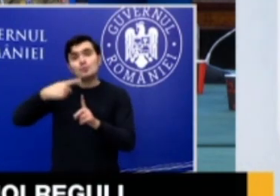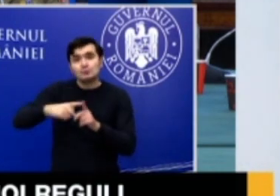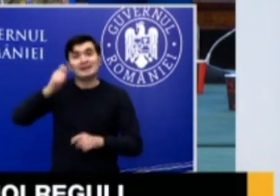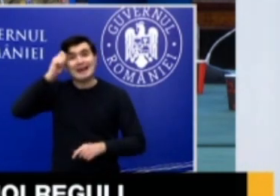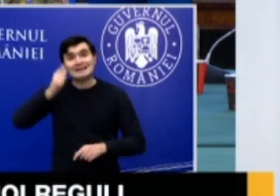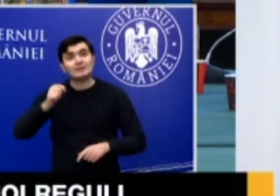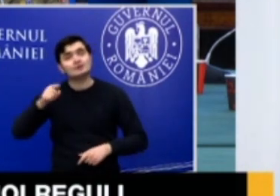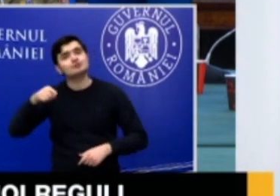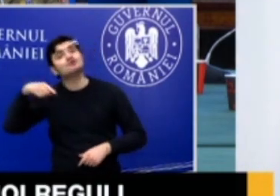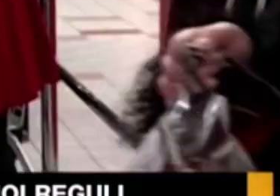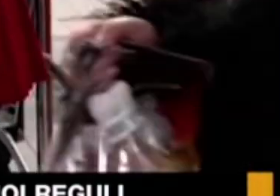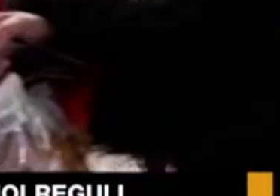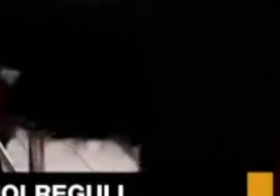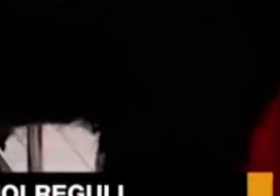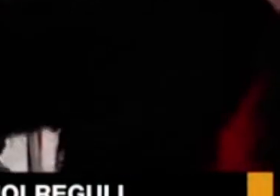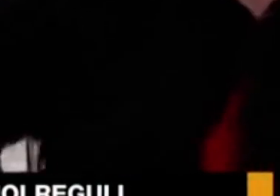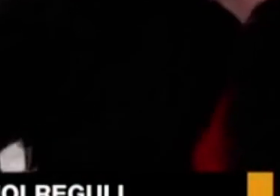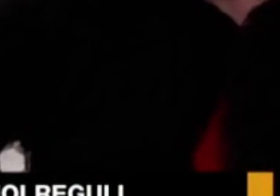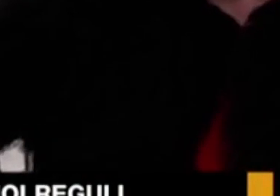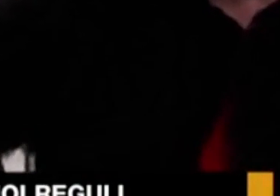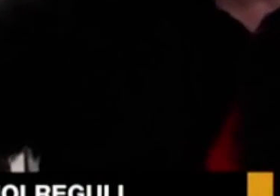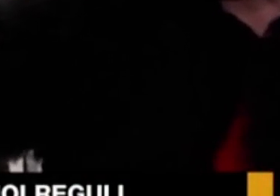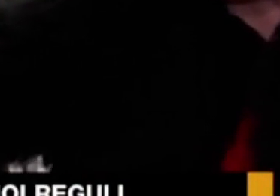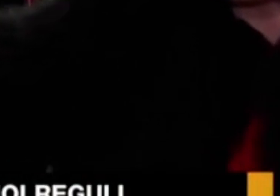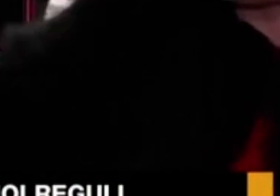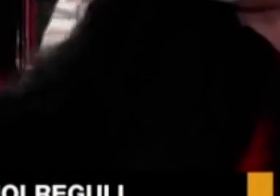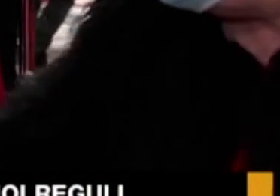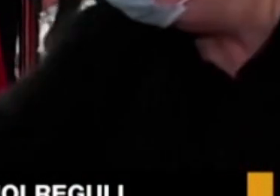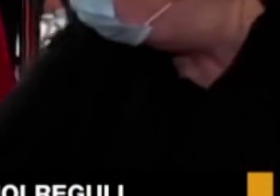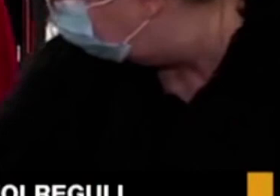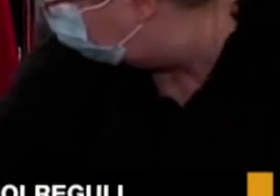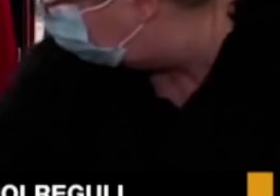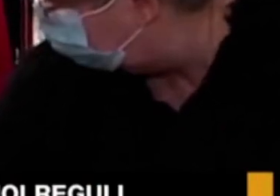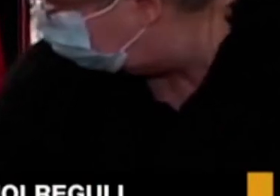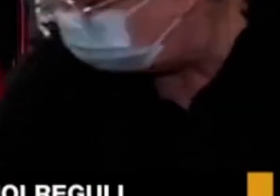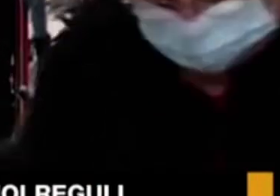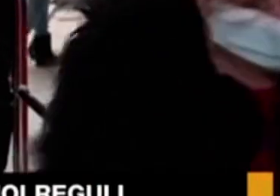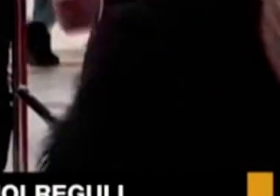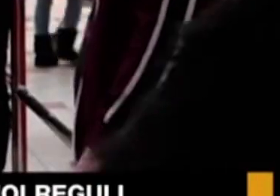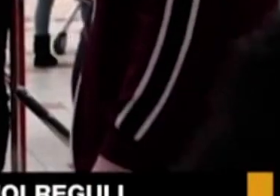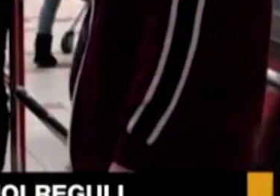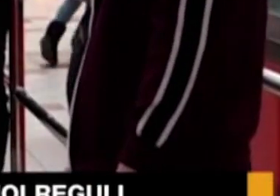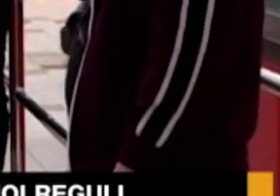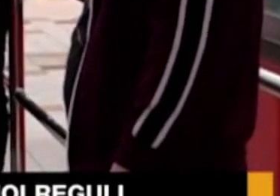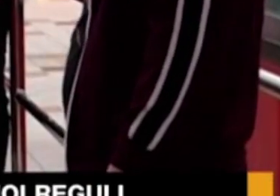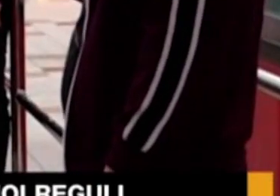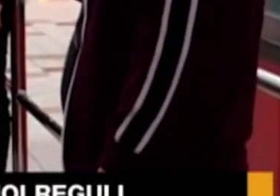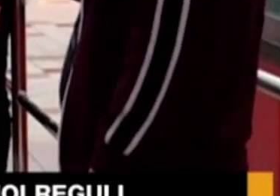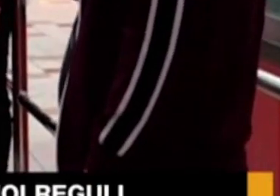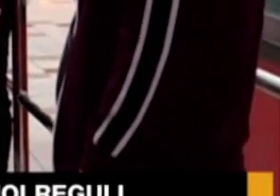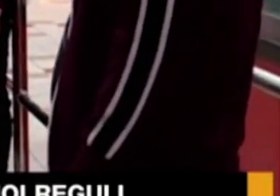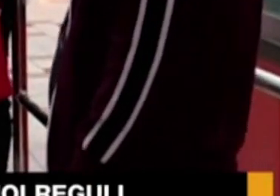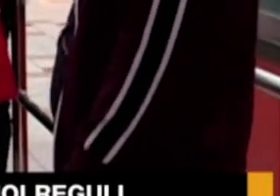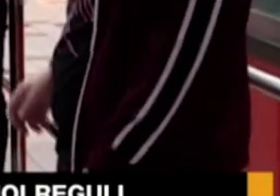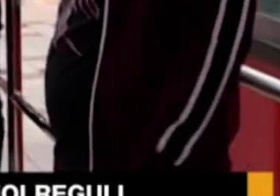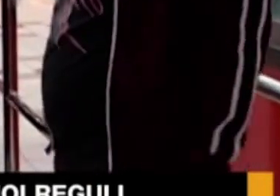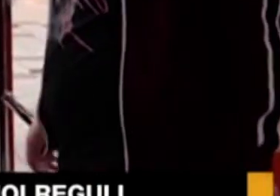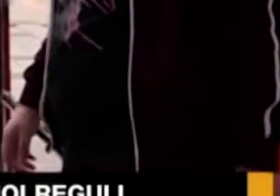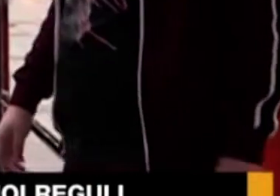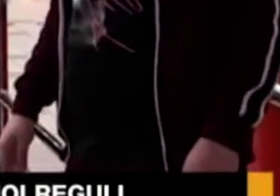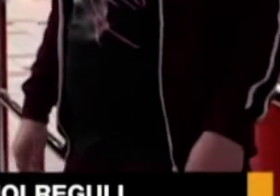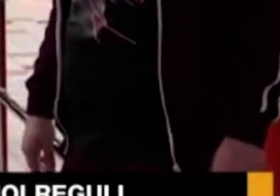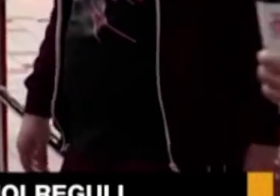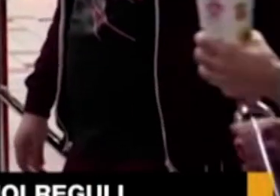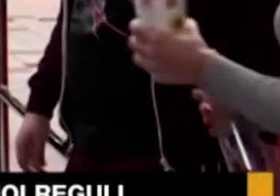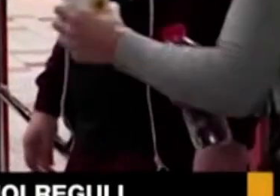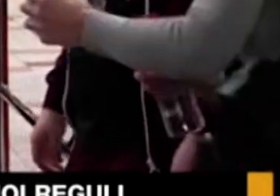măsuri care au fost și până acum. Accesul în magazinele cu produse alimentare și esențiale va fi permis tuturor cu anumite condiții impuse